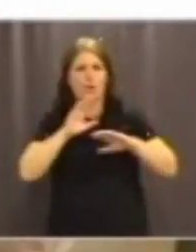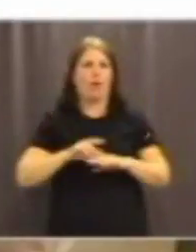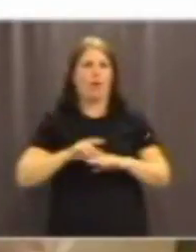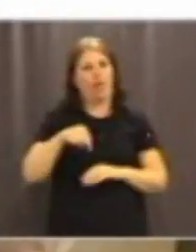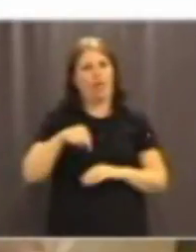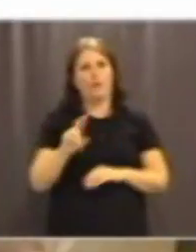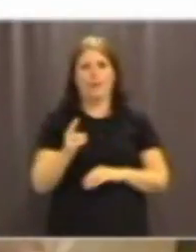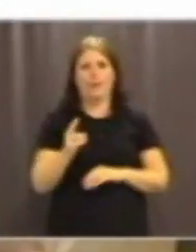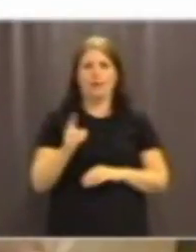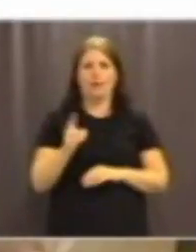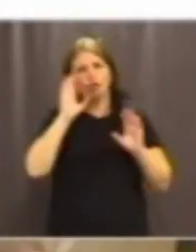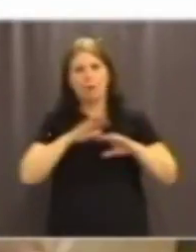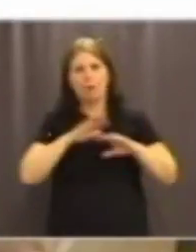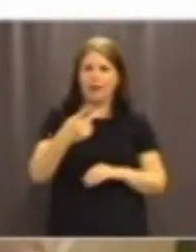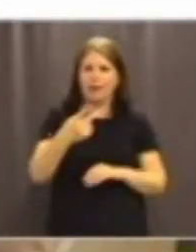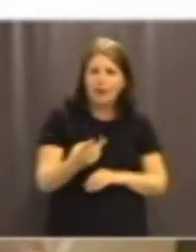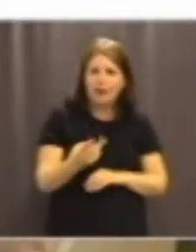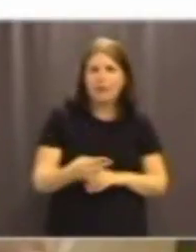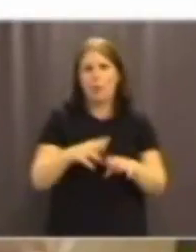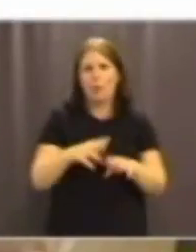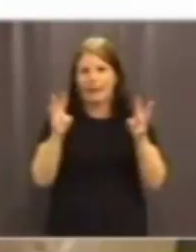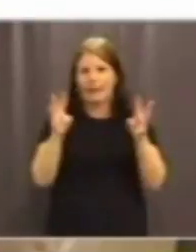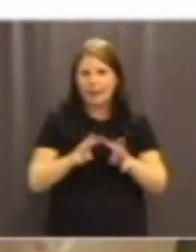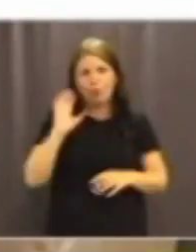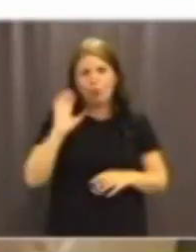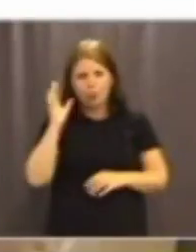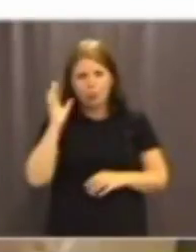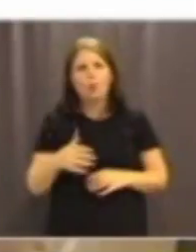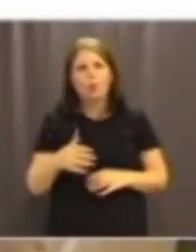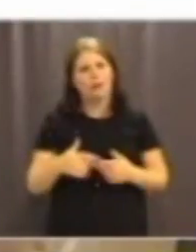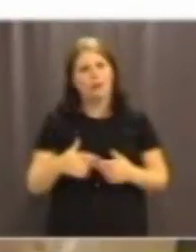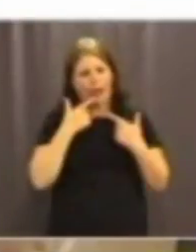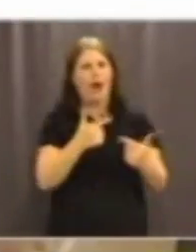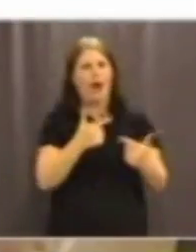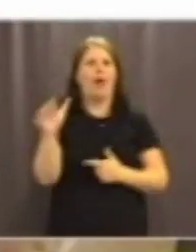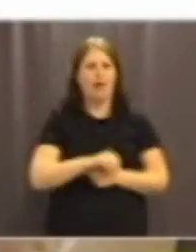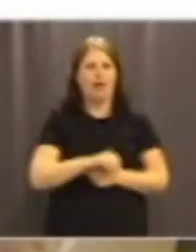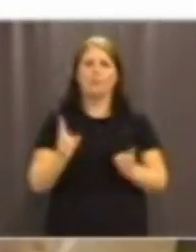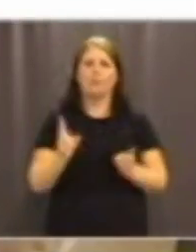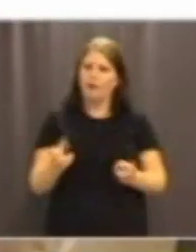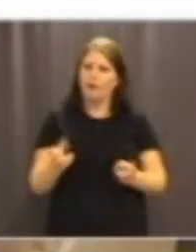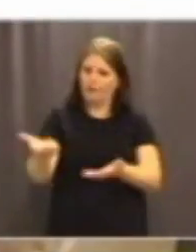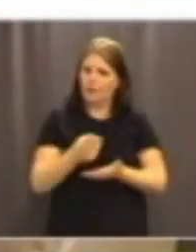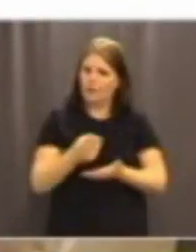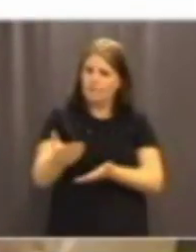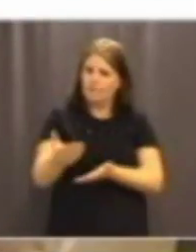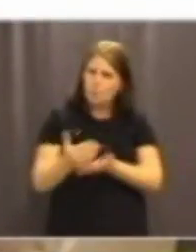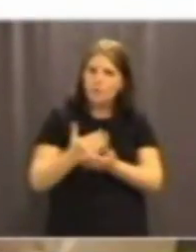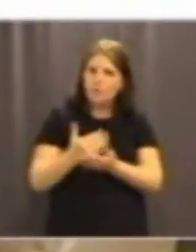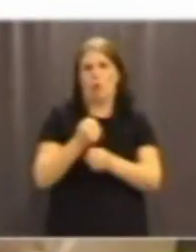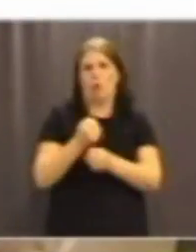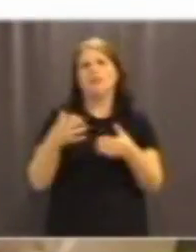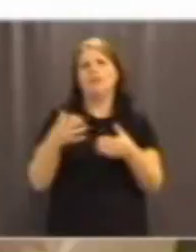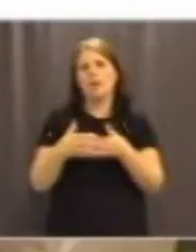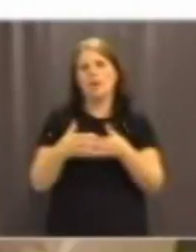tv och internet. Och välkomna att fortsätta jobba tillsammans med oss